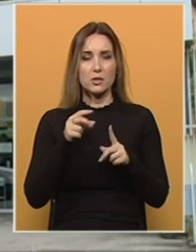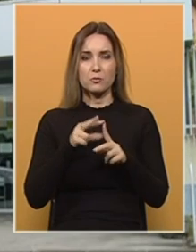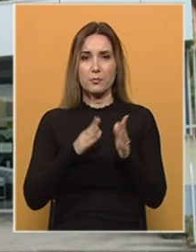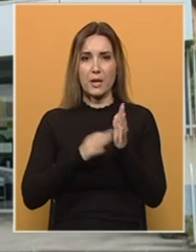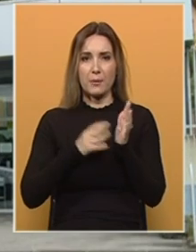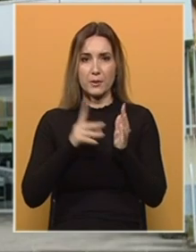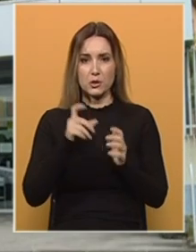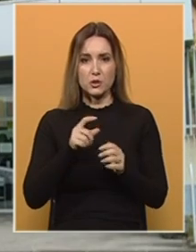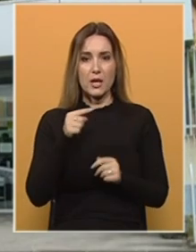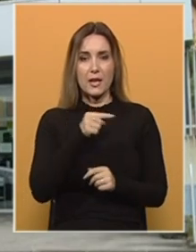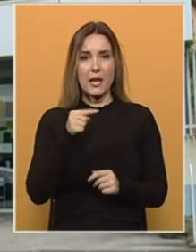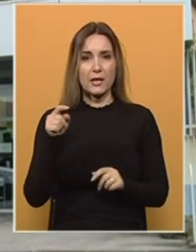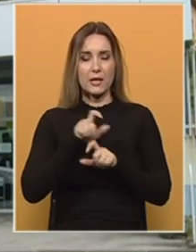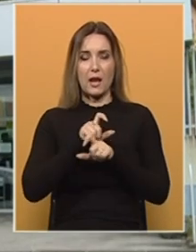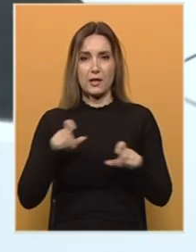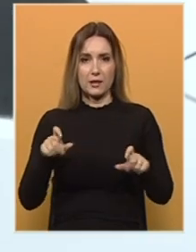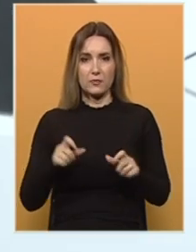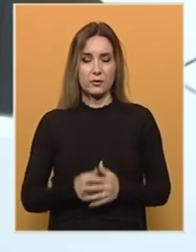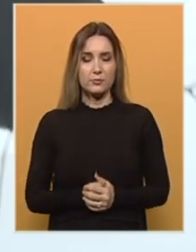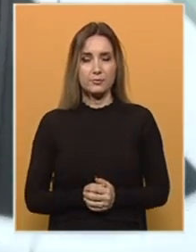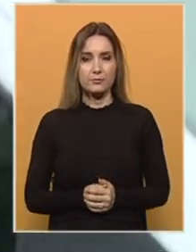negirali krivnju pred sudom Bosne i Hercegovine.